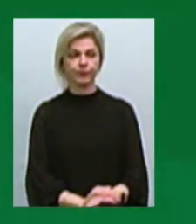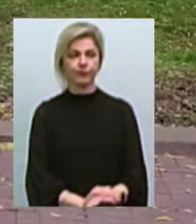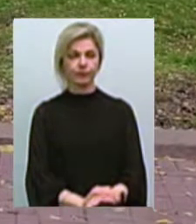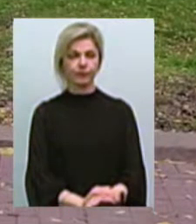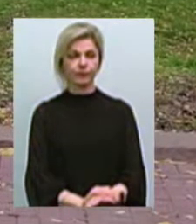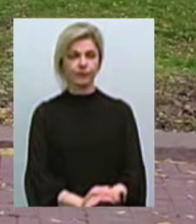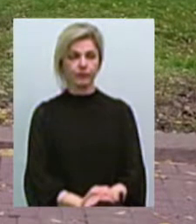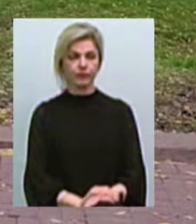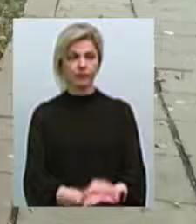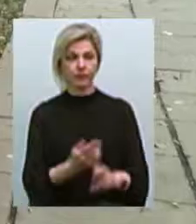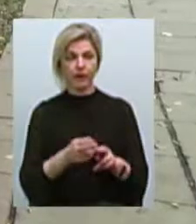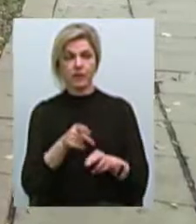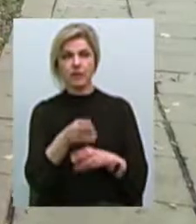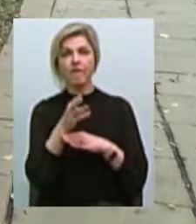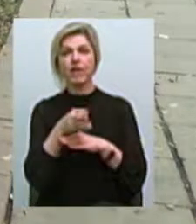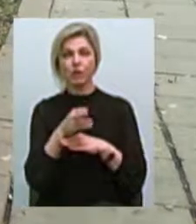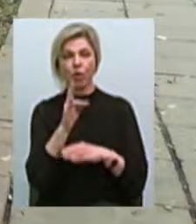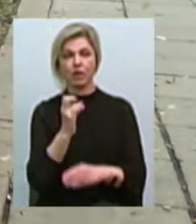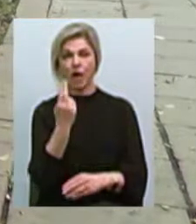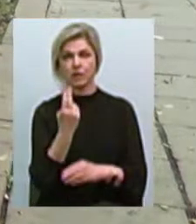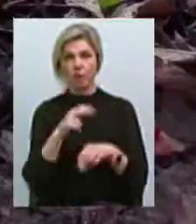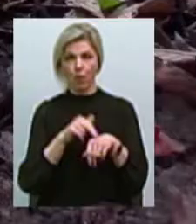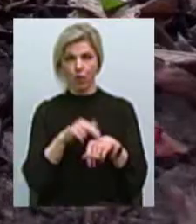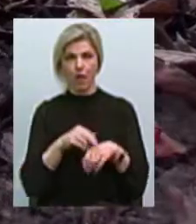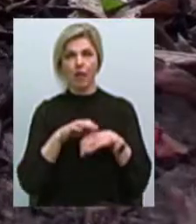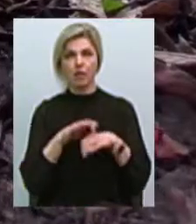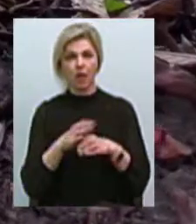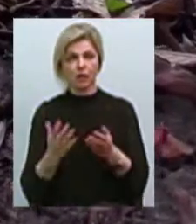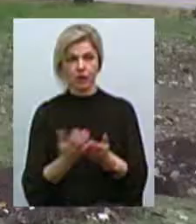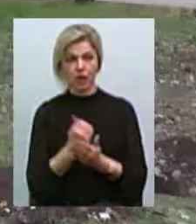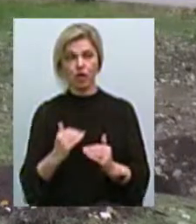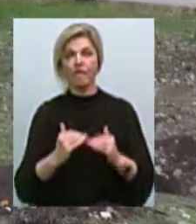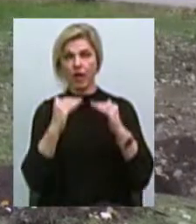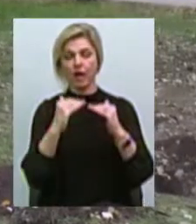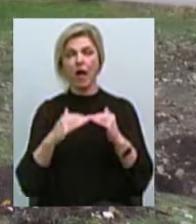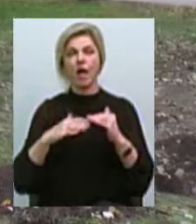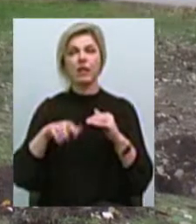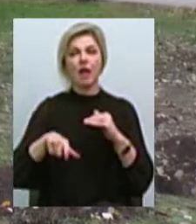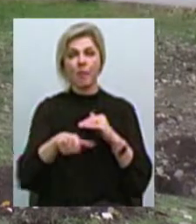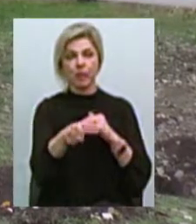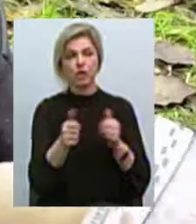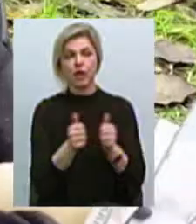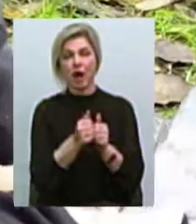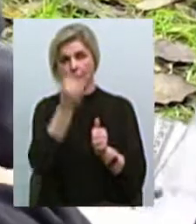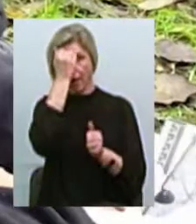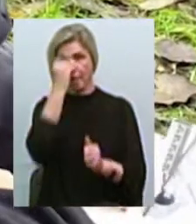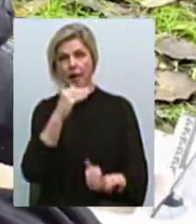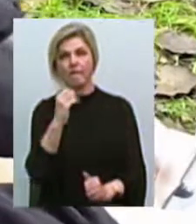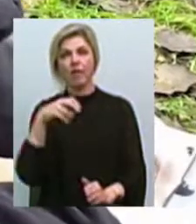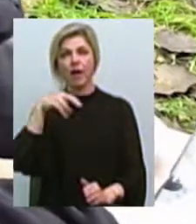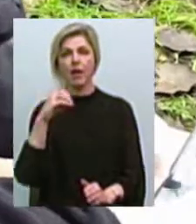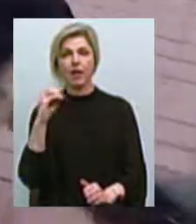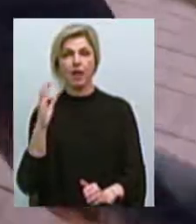Це відео Національної поліції. Тіло чоловіка знайшли на Верхній набережній, неподалік пам'ятника Фалєєву. Зранку там